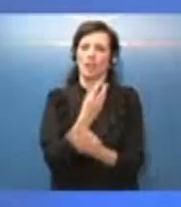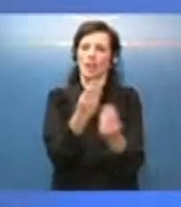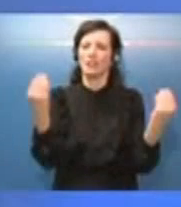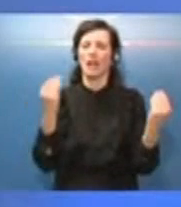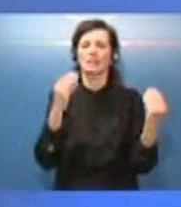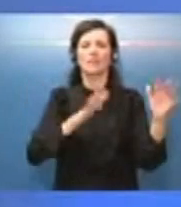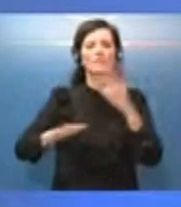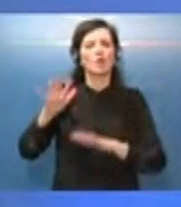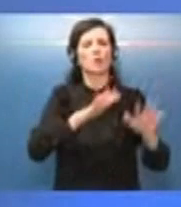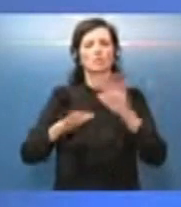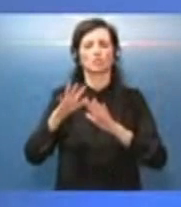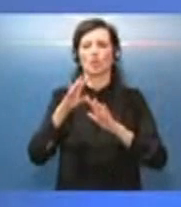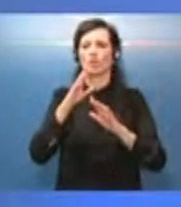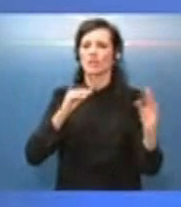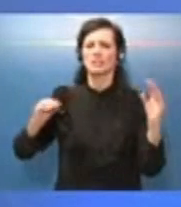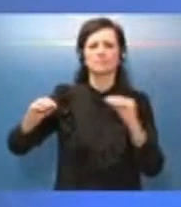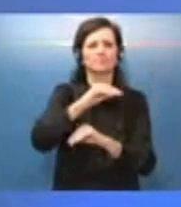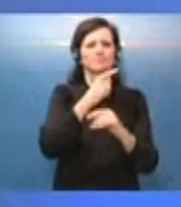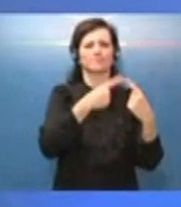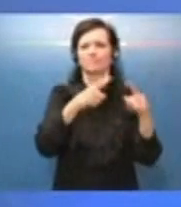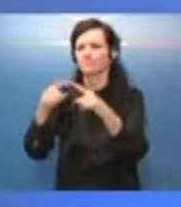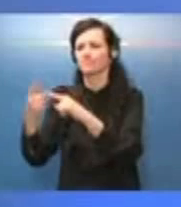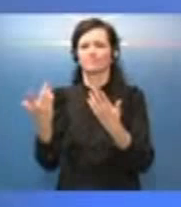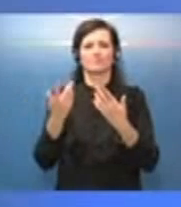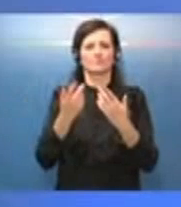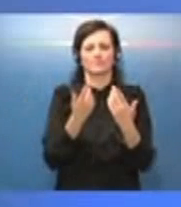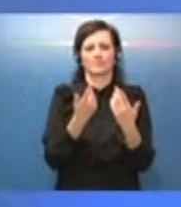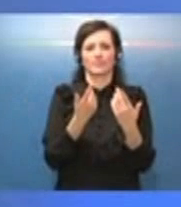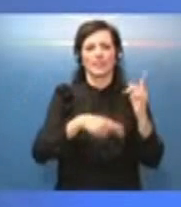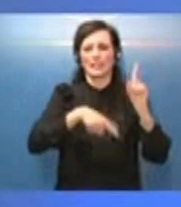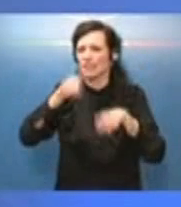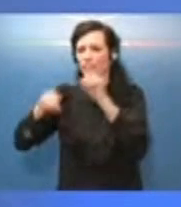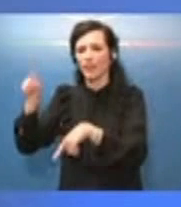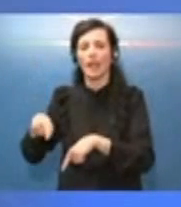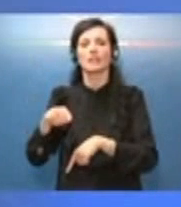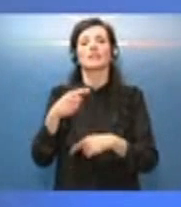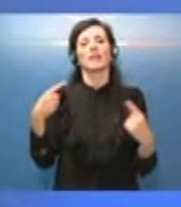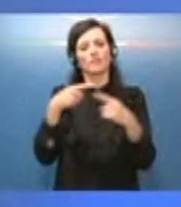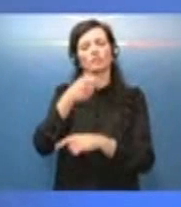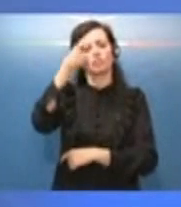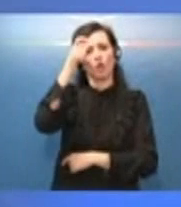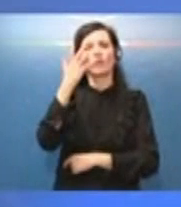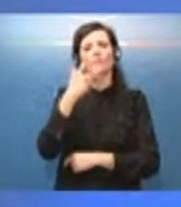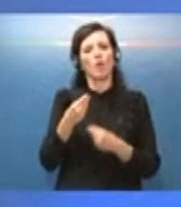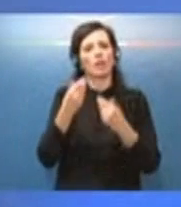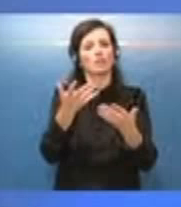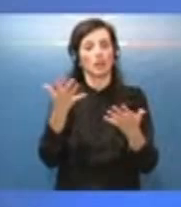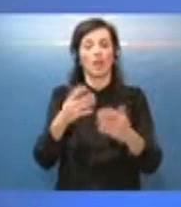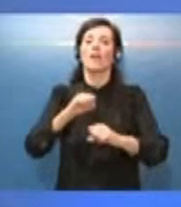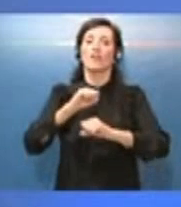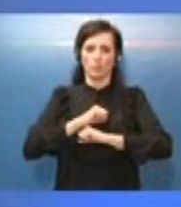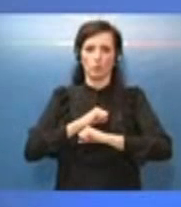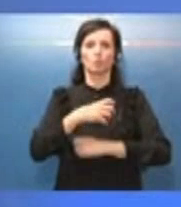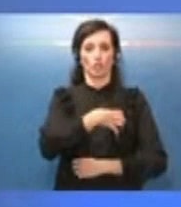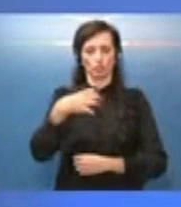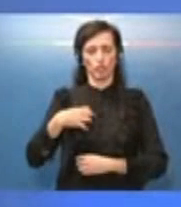informazioni variegate su mezzi, su social. L'indicazione del Governo è di fidarsi della scienza, di fidarsi del nostro